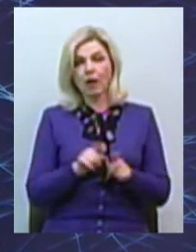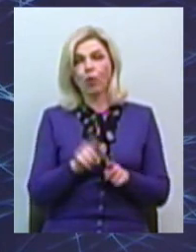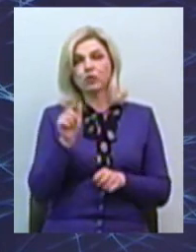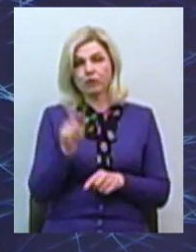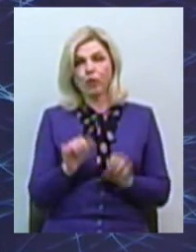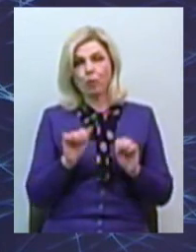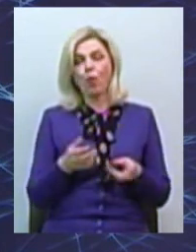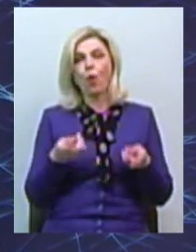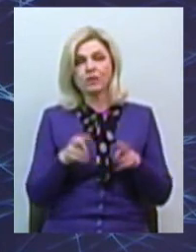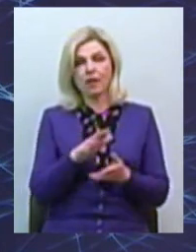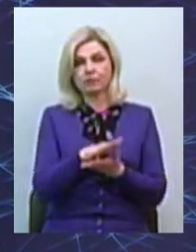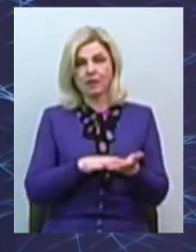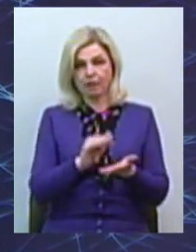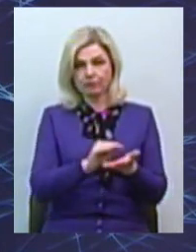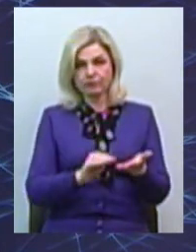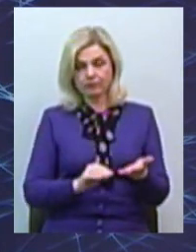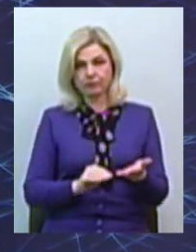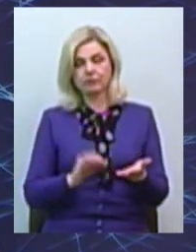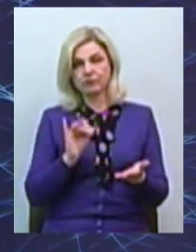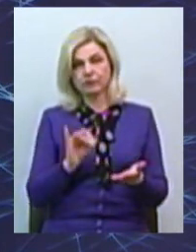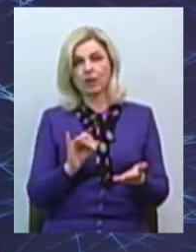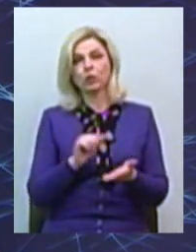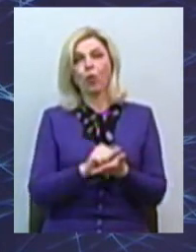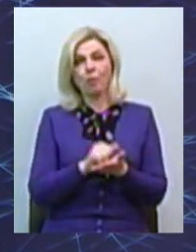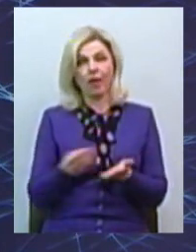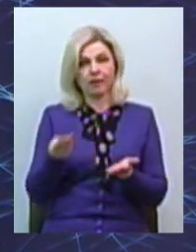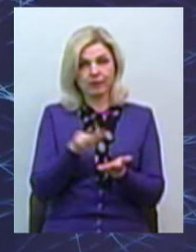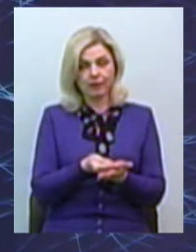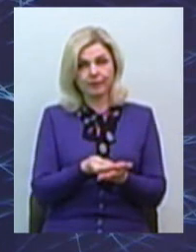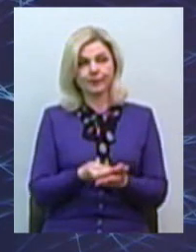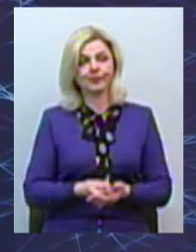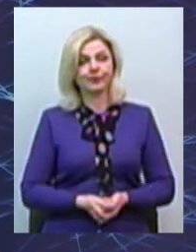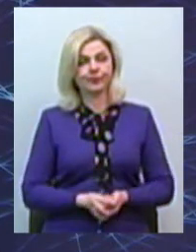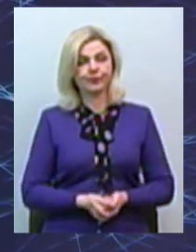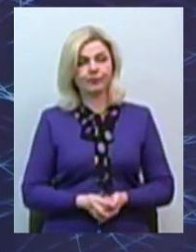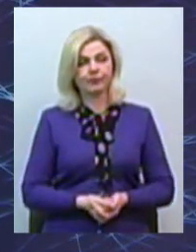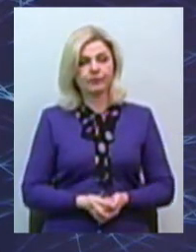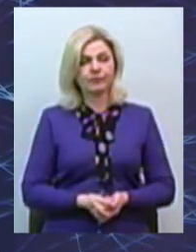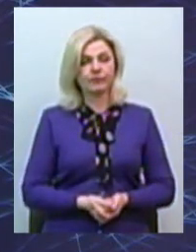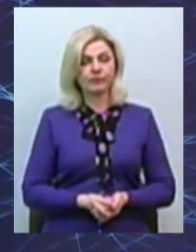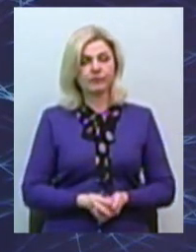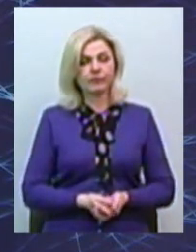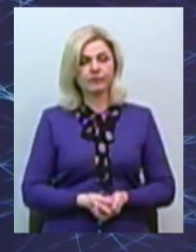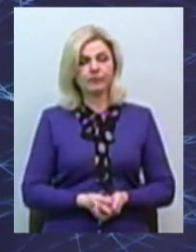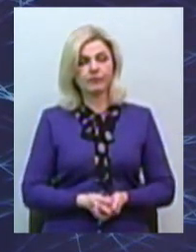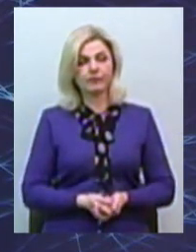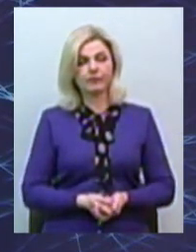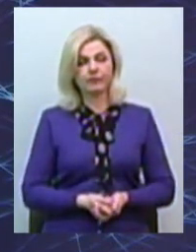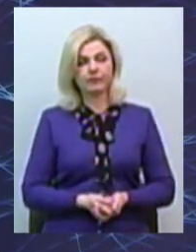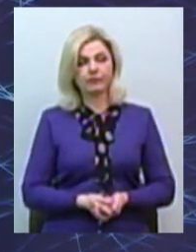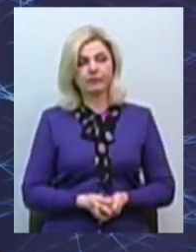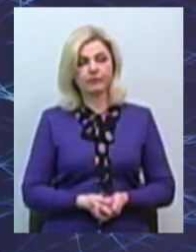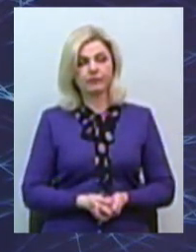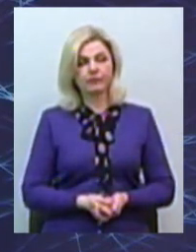залишити письмову заяву і відповідні документи, які до неї докладаються, в спеціальних скриньках, які зараз